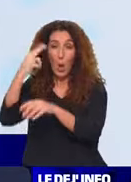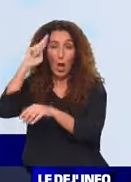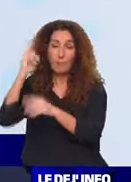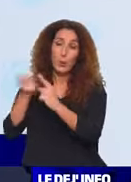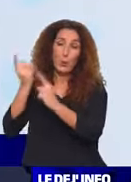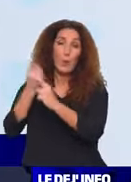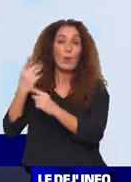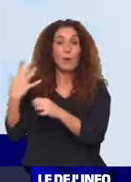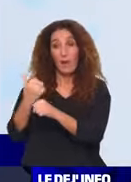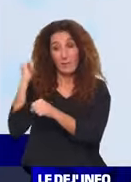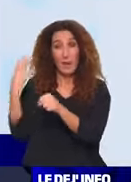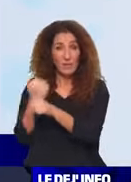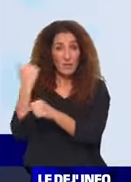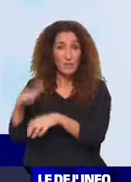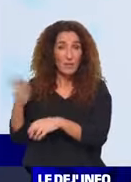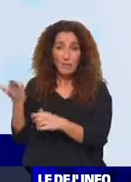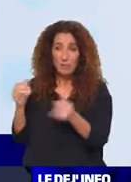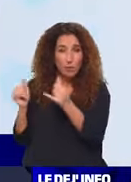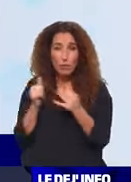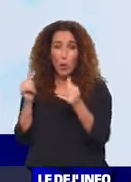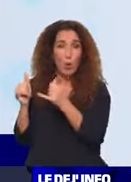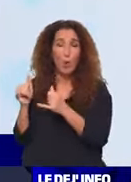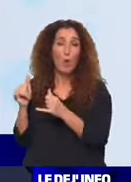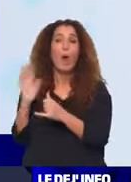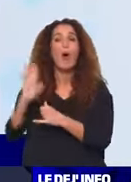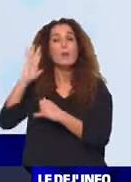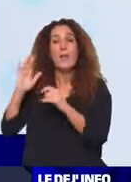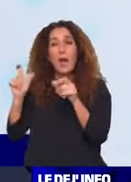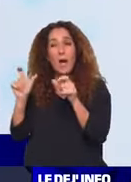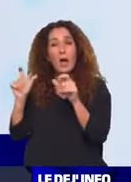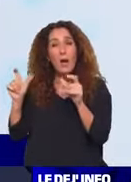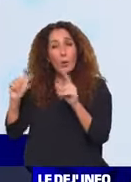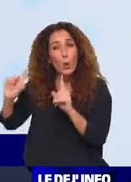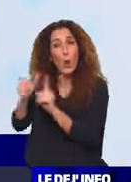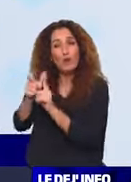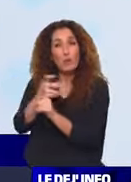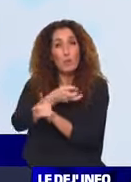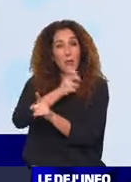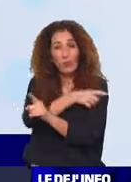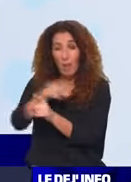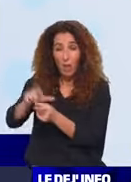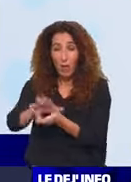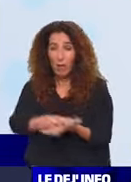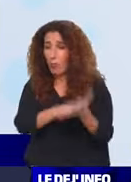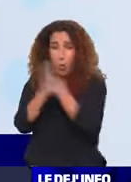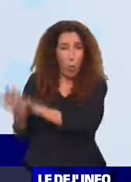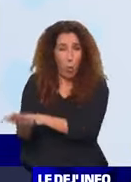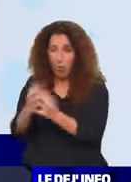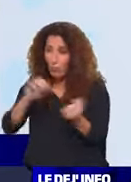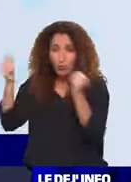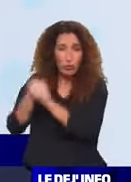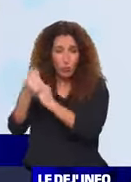Vainqueur l'année dernière avec un jeu emmené par Thomas Tourelle, l'ancien coach du PSG, qui a totalement transformé cette équipe en seulement quelques mois,